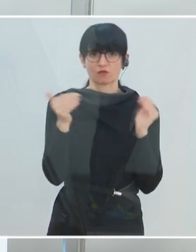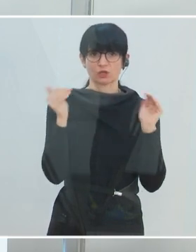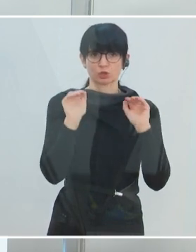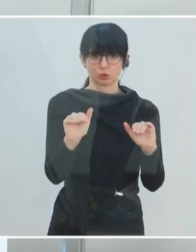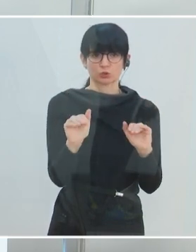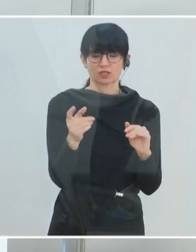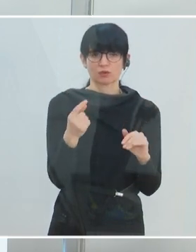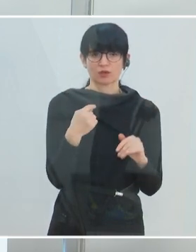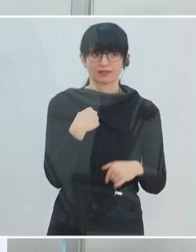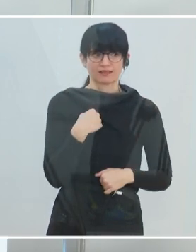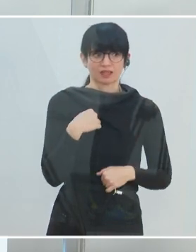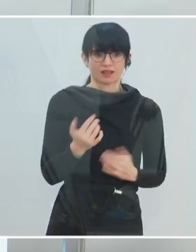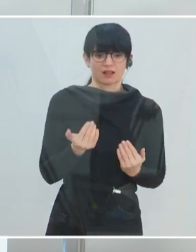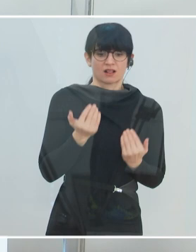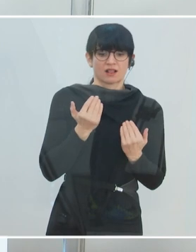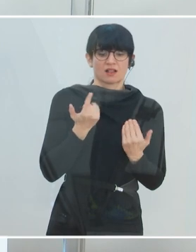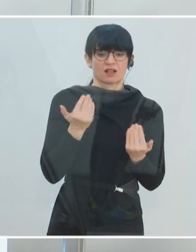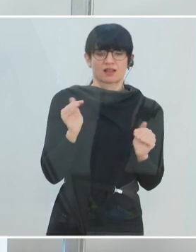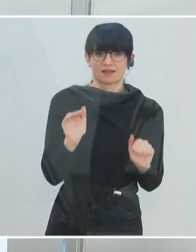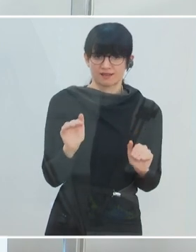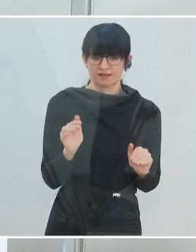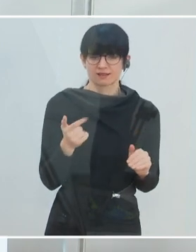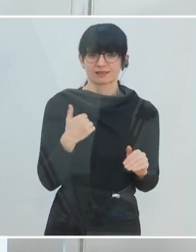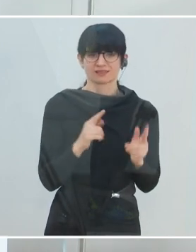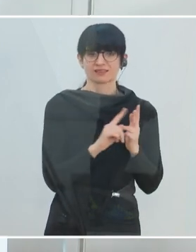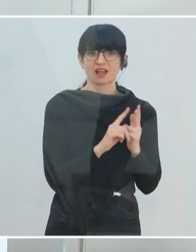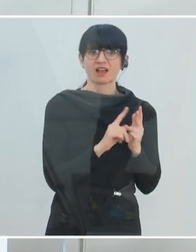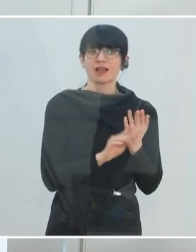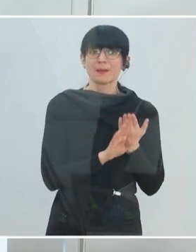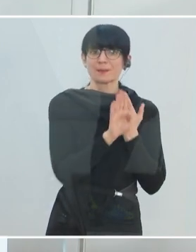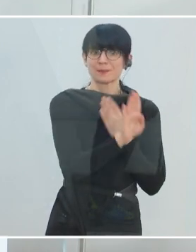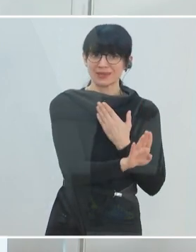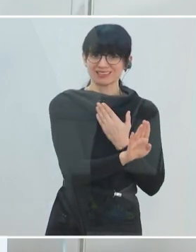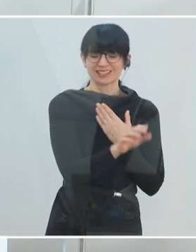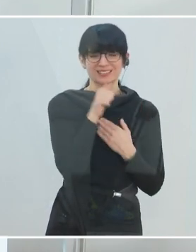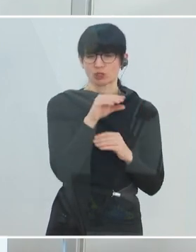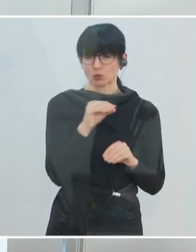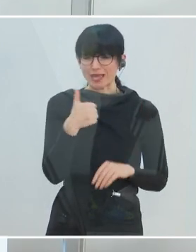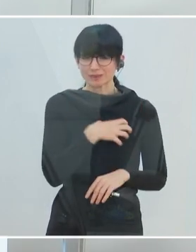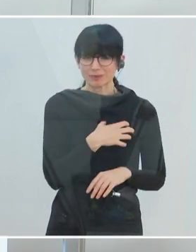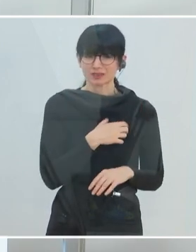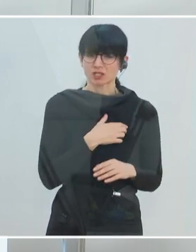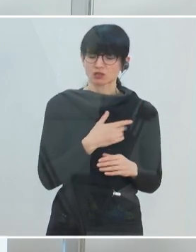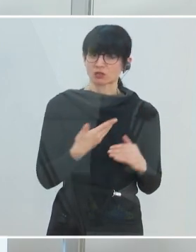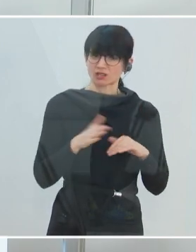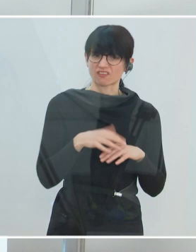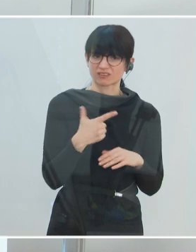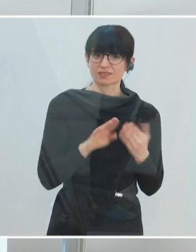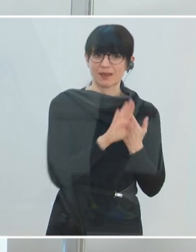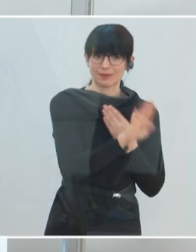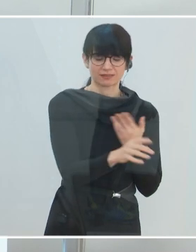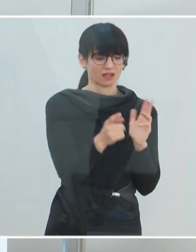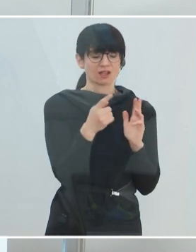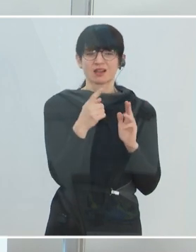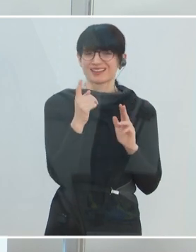dieses erhöhte Ansteckungsrisiko bieten. Wir erhöhen den Mindestabstand, um uns in einem zweiten Bereich zu schützen. Dritter großer